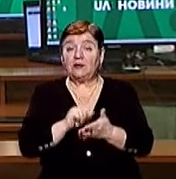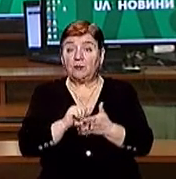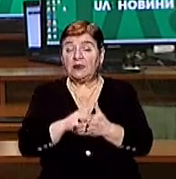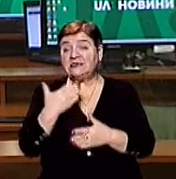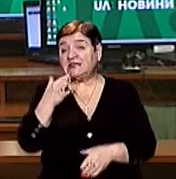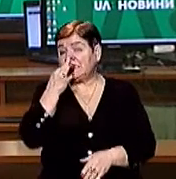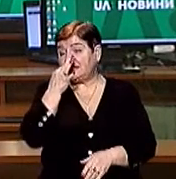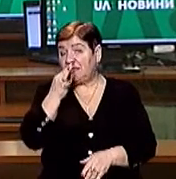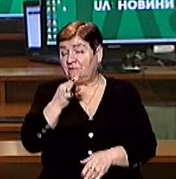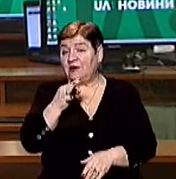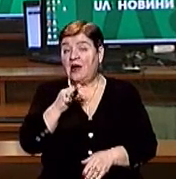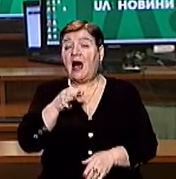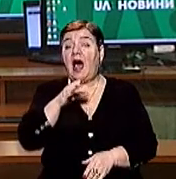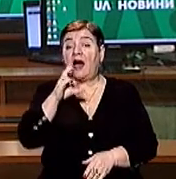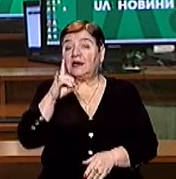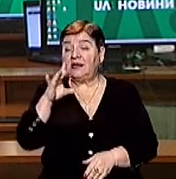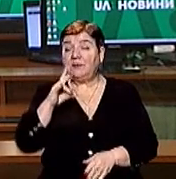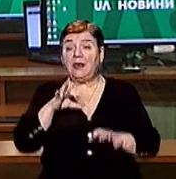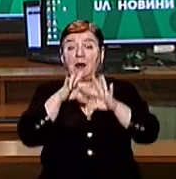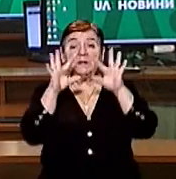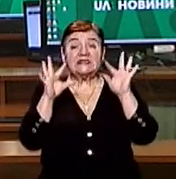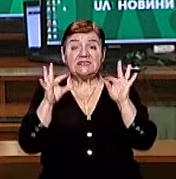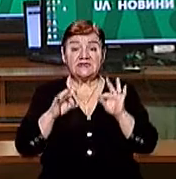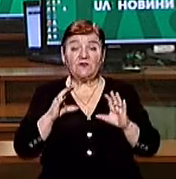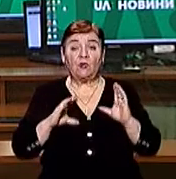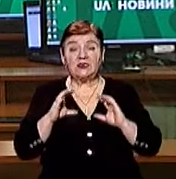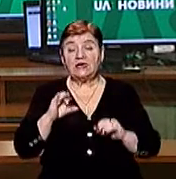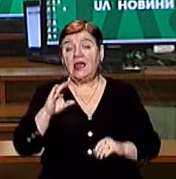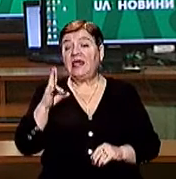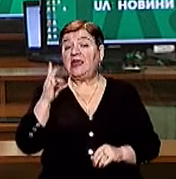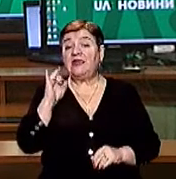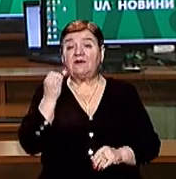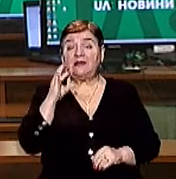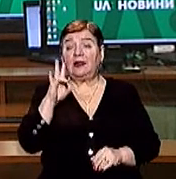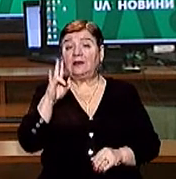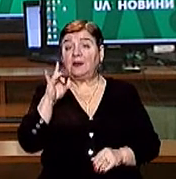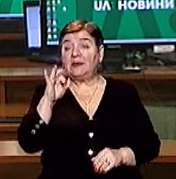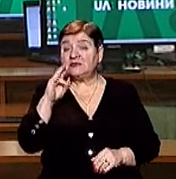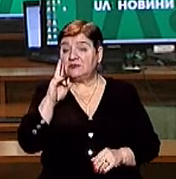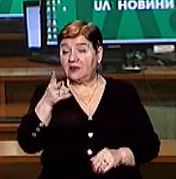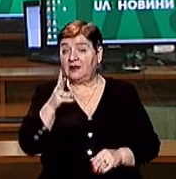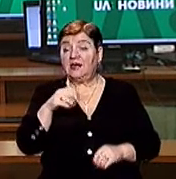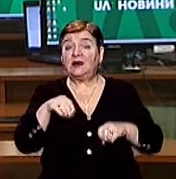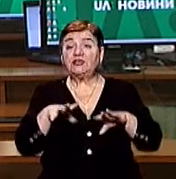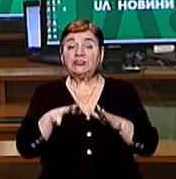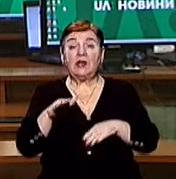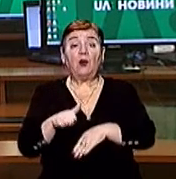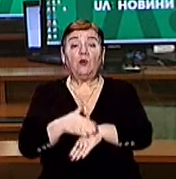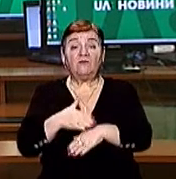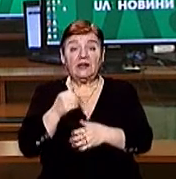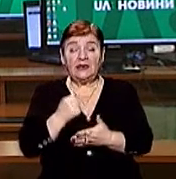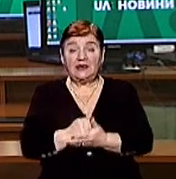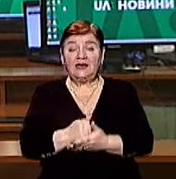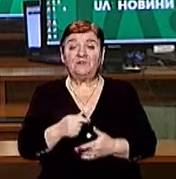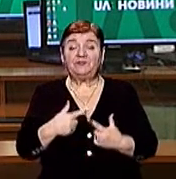сказав ректор Закарпатської академії мистецтв До якої належить коледж Іван Небасник Рішення ухвалили 18 лютого під час засідання